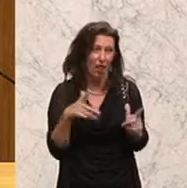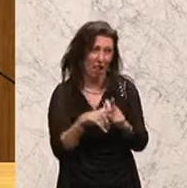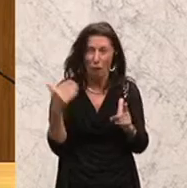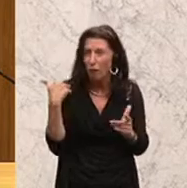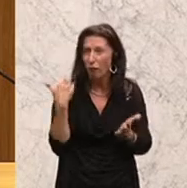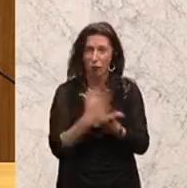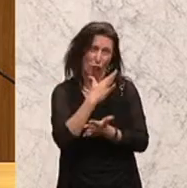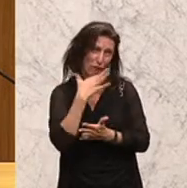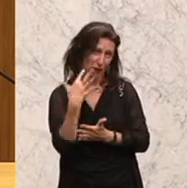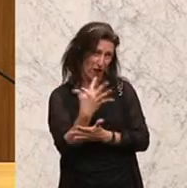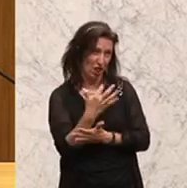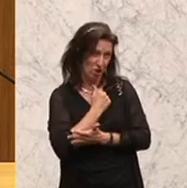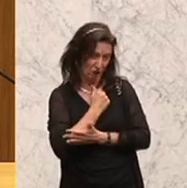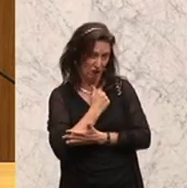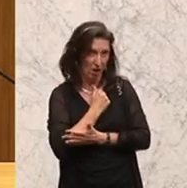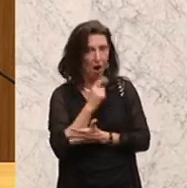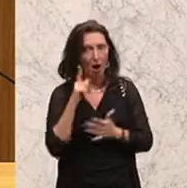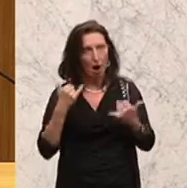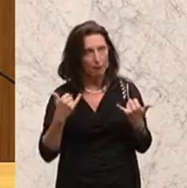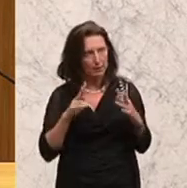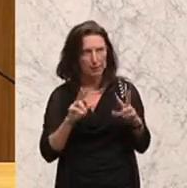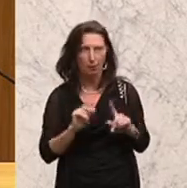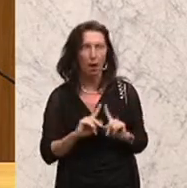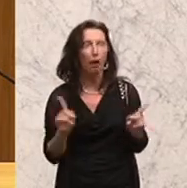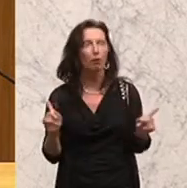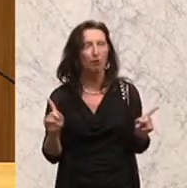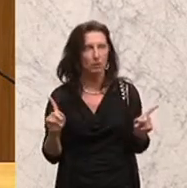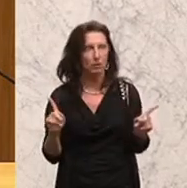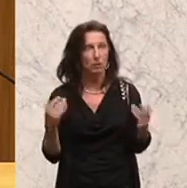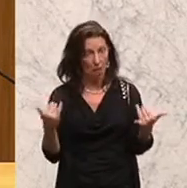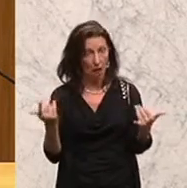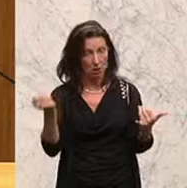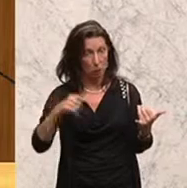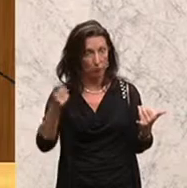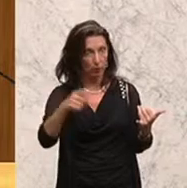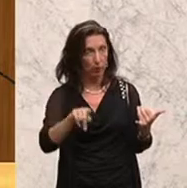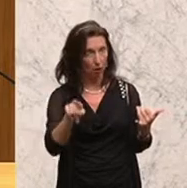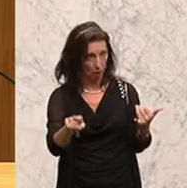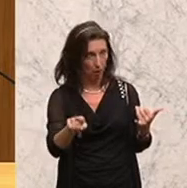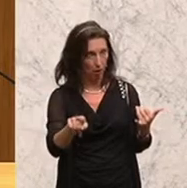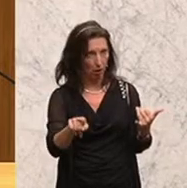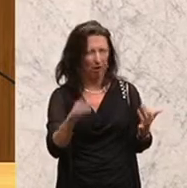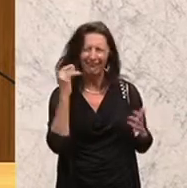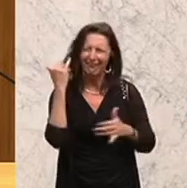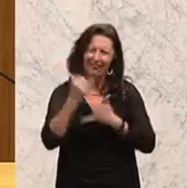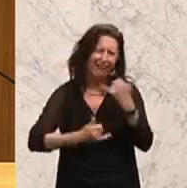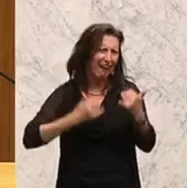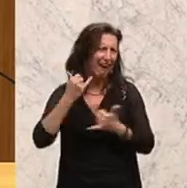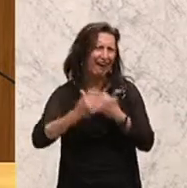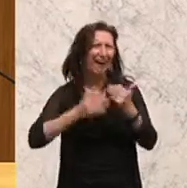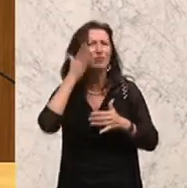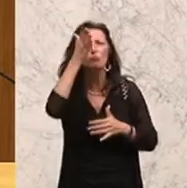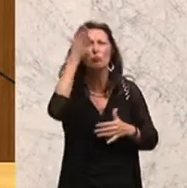Aber wir stehen hier vor ganz anderen Themen, weil die Aufgabe, die auf uns wartet, ist, über Jahre mit solchen Flüchtlingsströmen umzugehen.